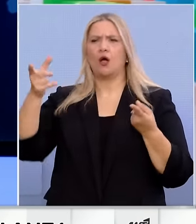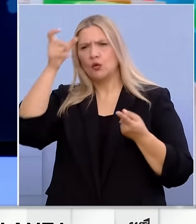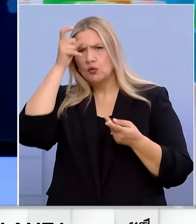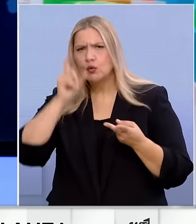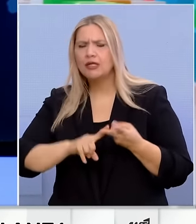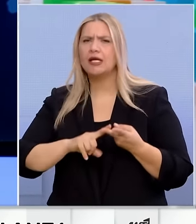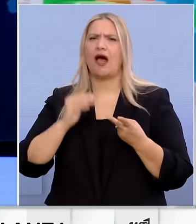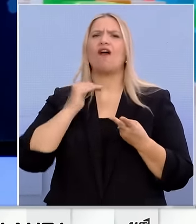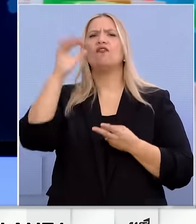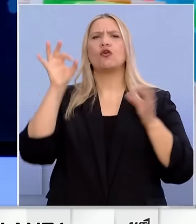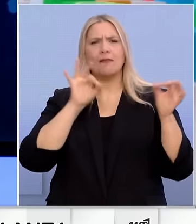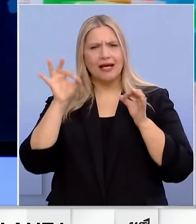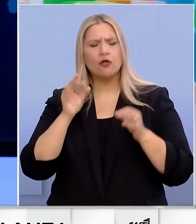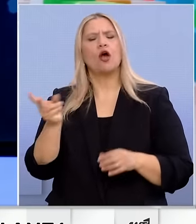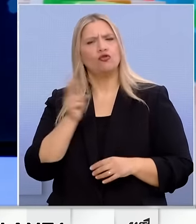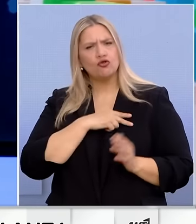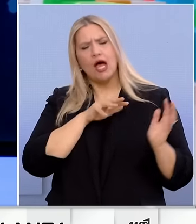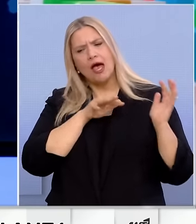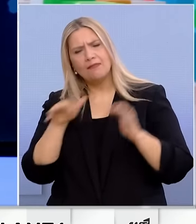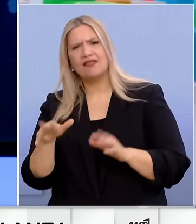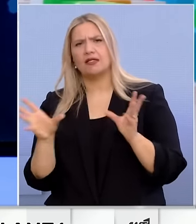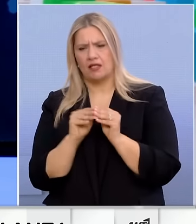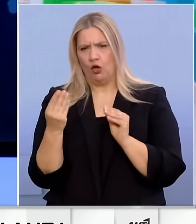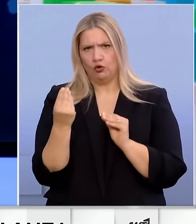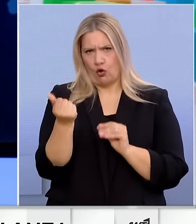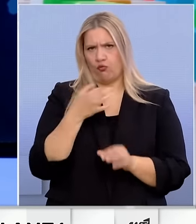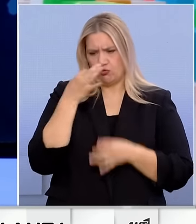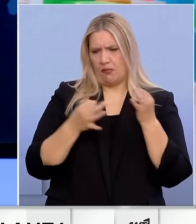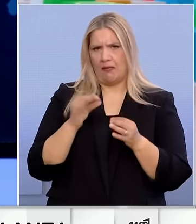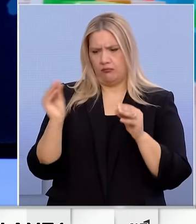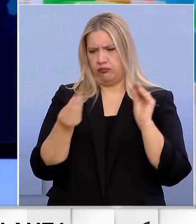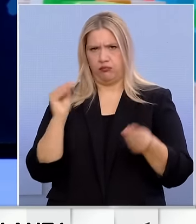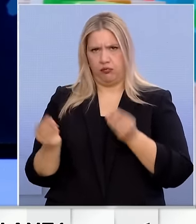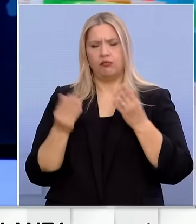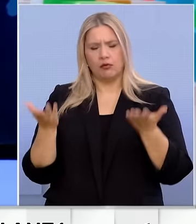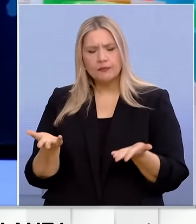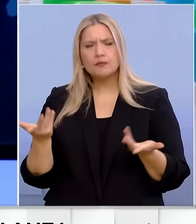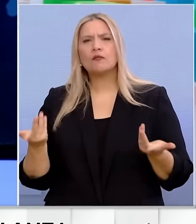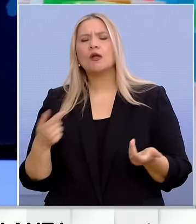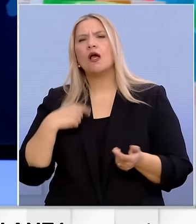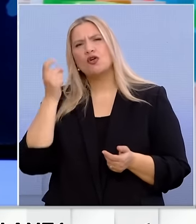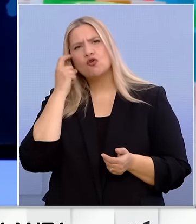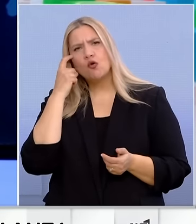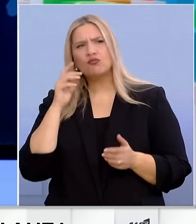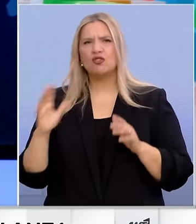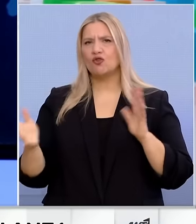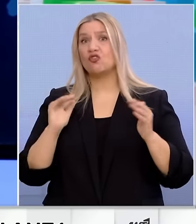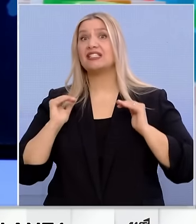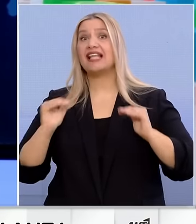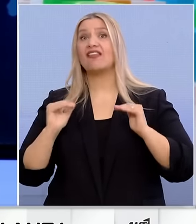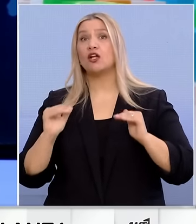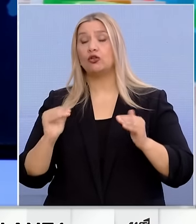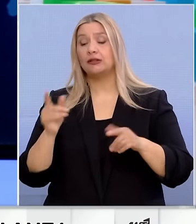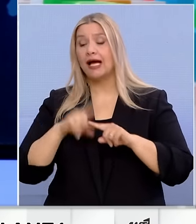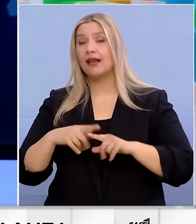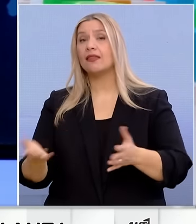Βόρεια Μακεδονία που εκφράζεται με όλα αυτά τα ζητήματα που λύσαμε. Νομίζω ότι πάμε σε φάση αποσταθεροποίησης